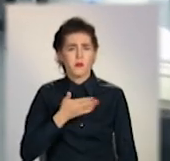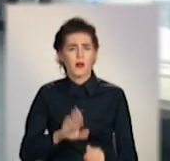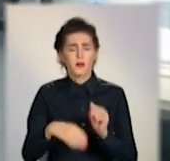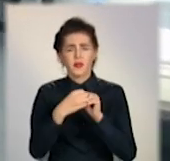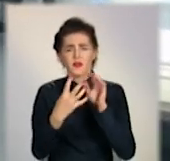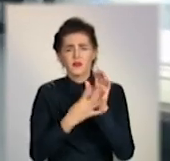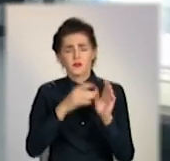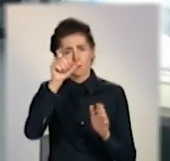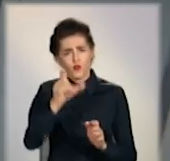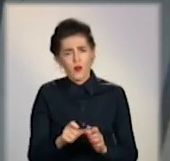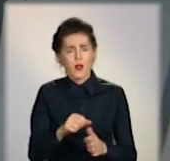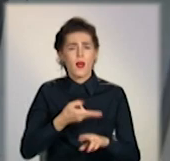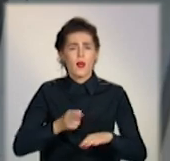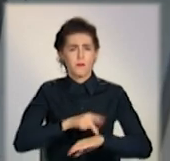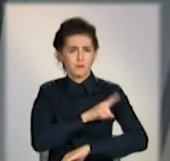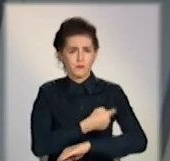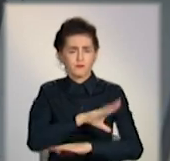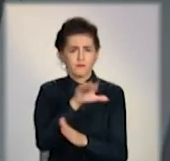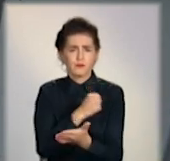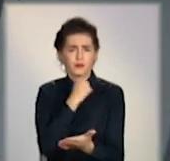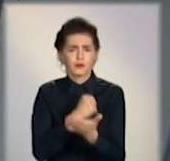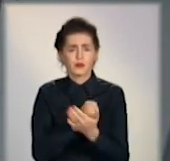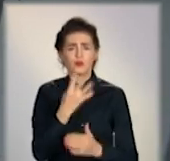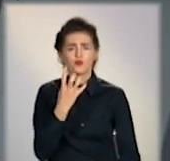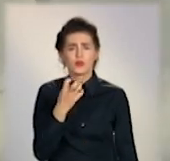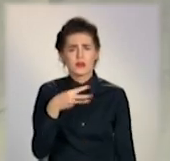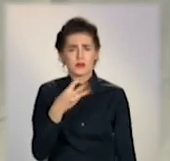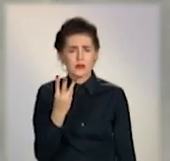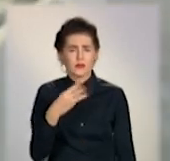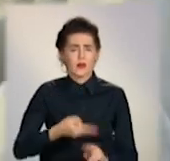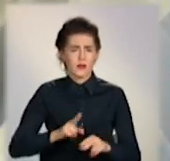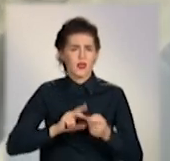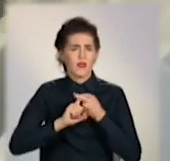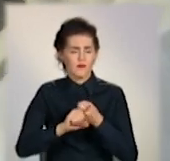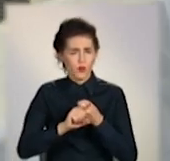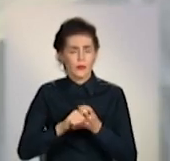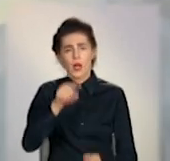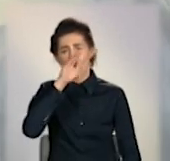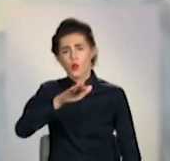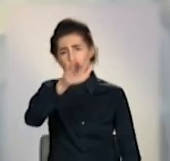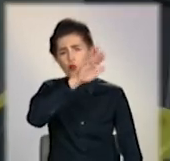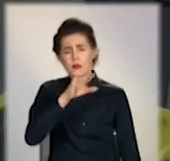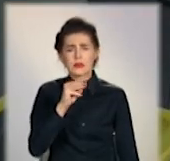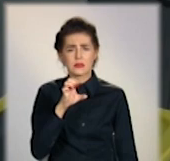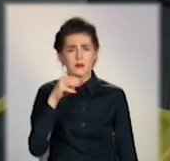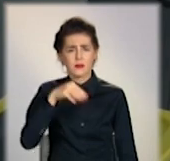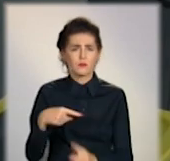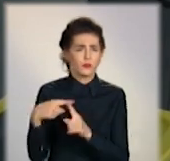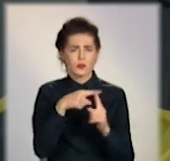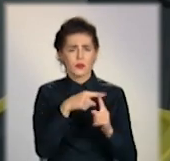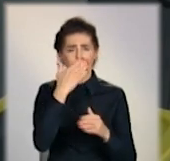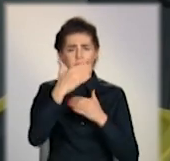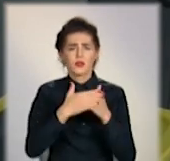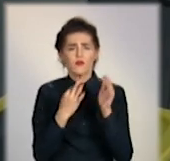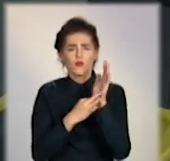пацієнтів. Лабораторії відзвітували про 433 нових інфікованих. На Луганщині тест позитивним виявився у